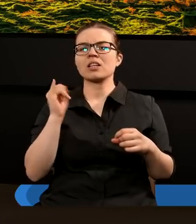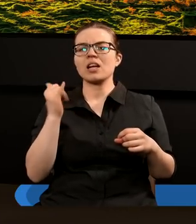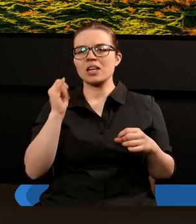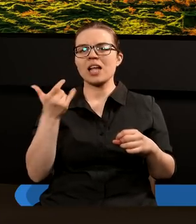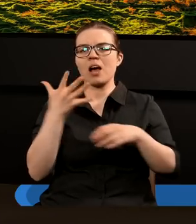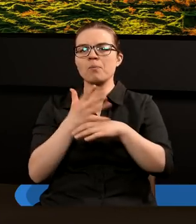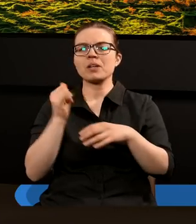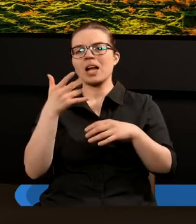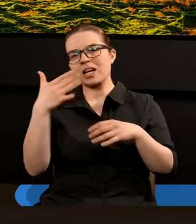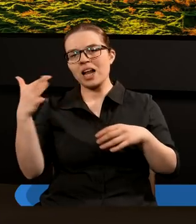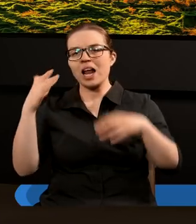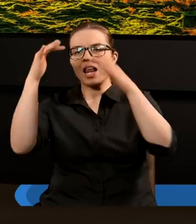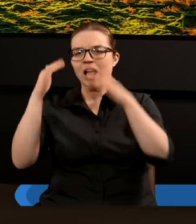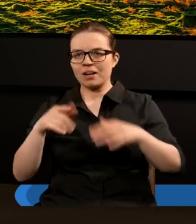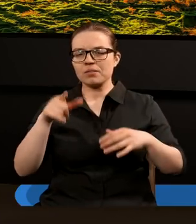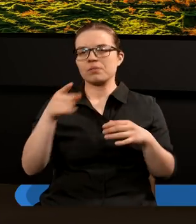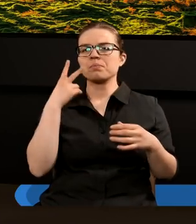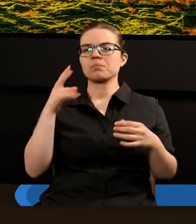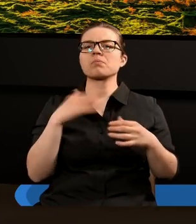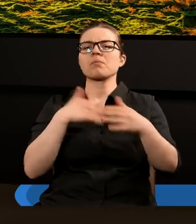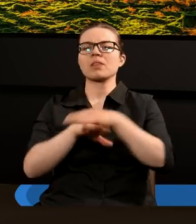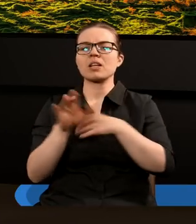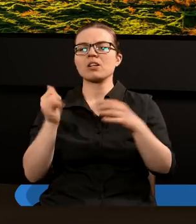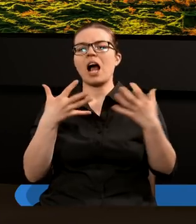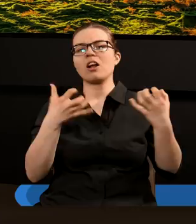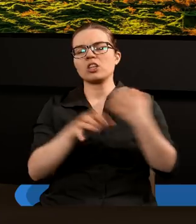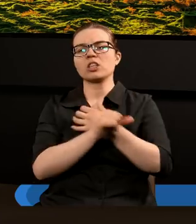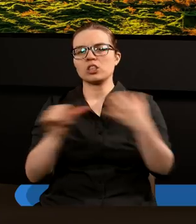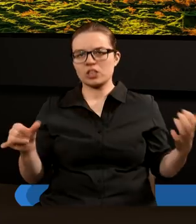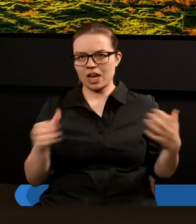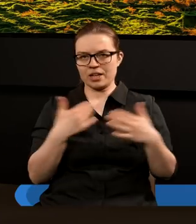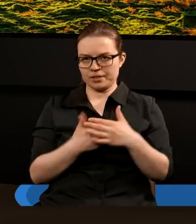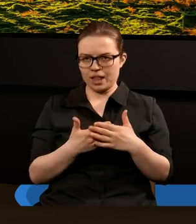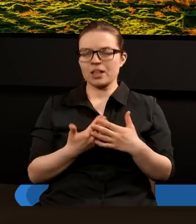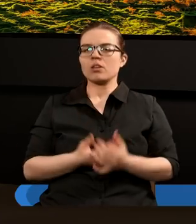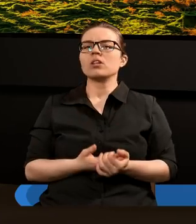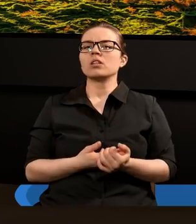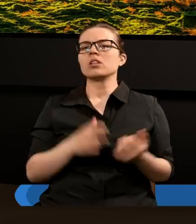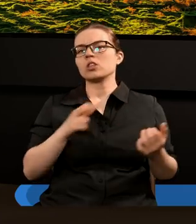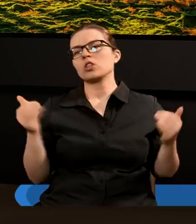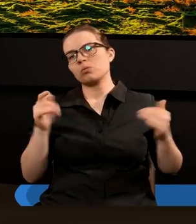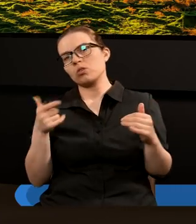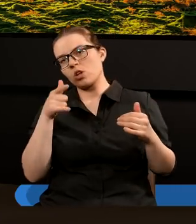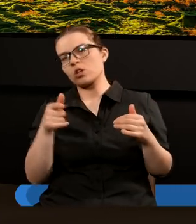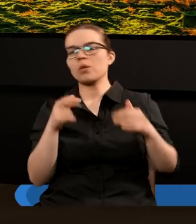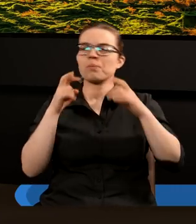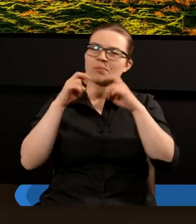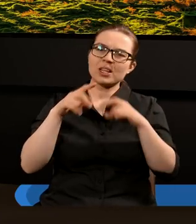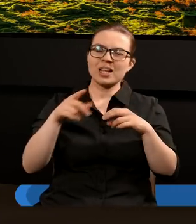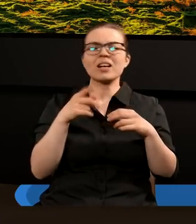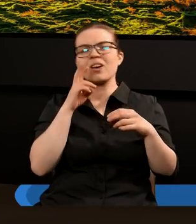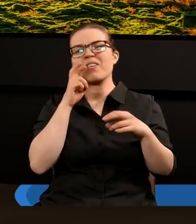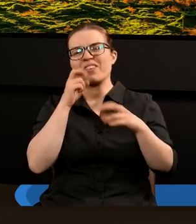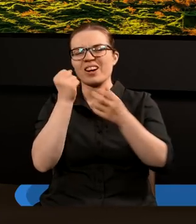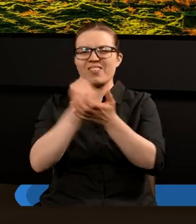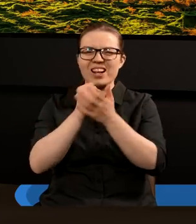pięćdziesiąt i tak dalej. To również wychodzi 666. Czy możemy taką metodologią się kierować,